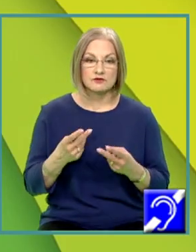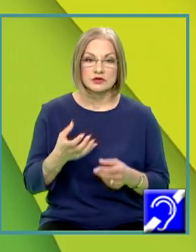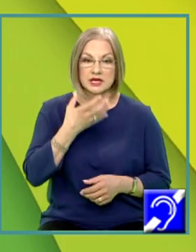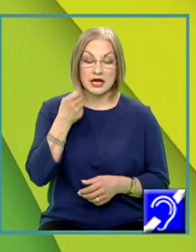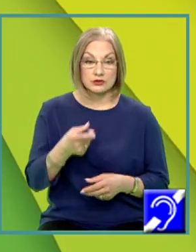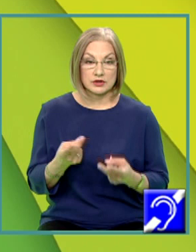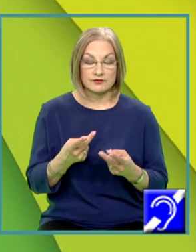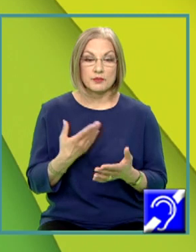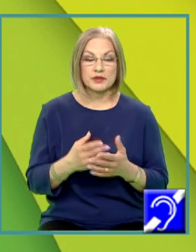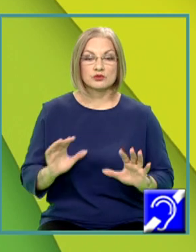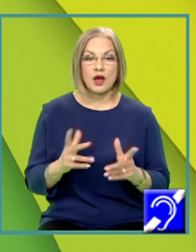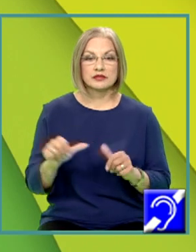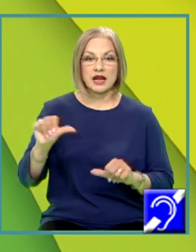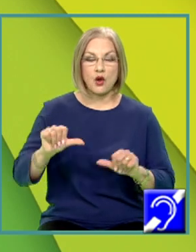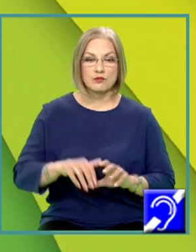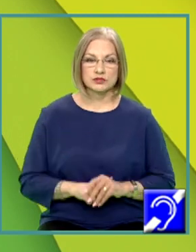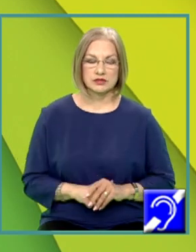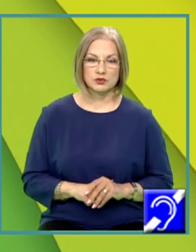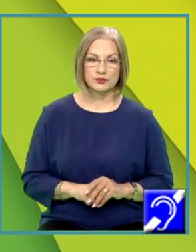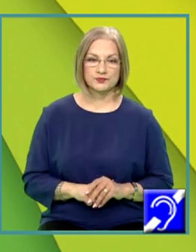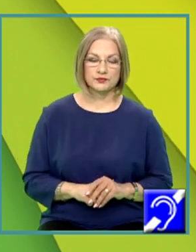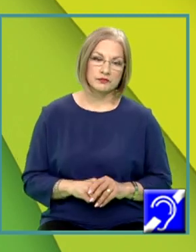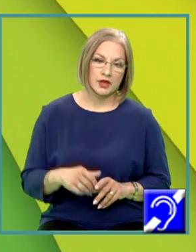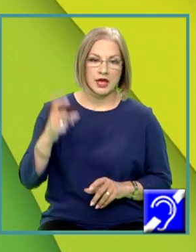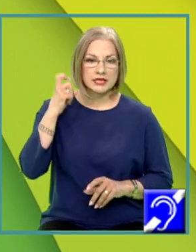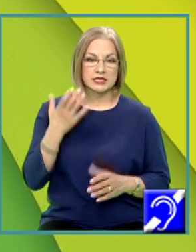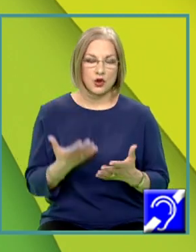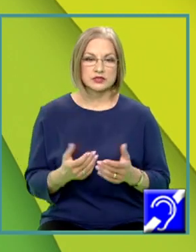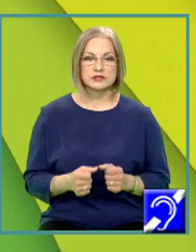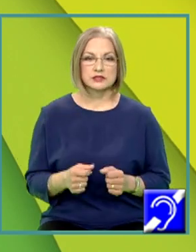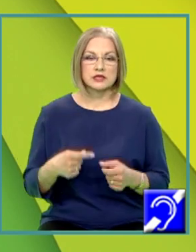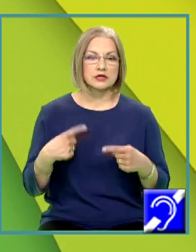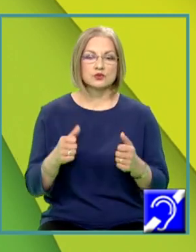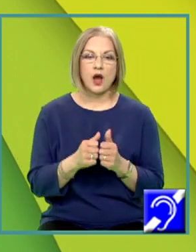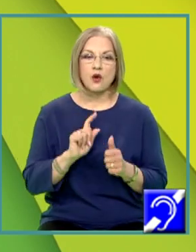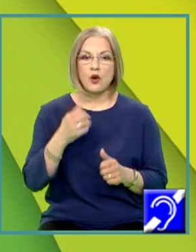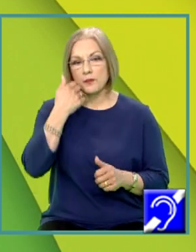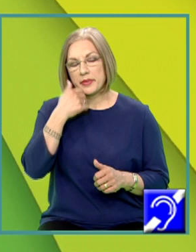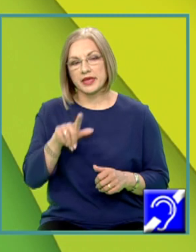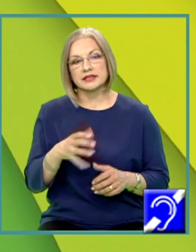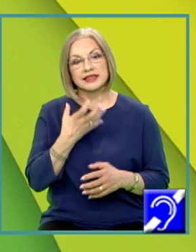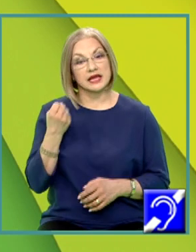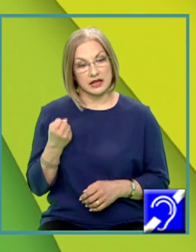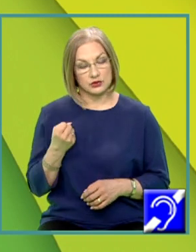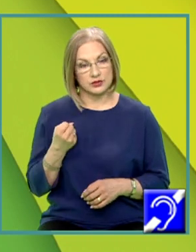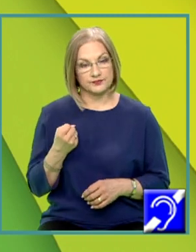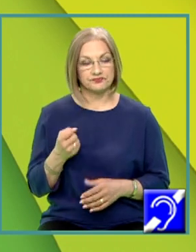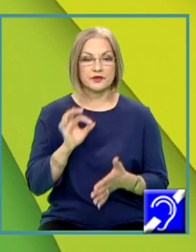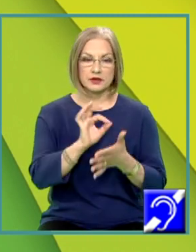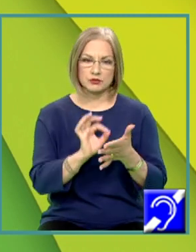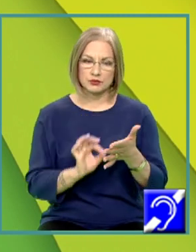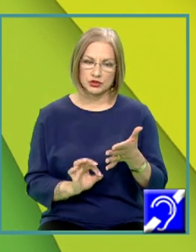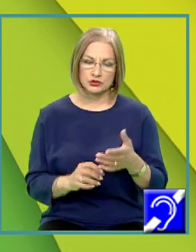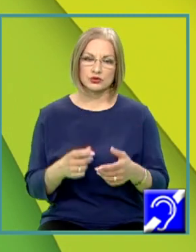degajată la arderea combustibilului. Se consideră că nu au loc pierderi de căldură. Notăm datele